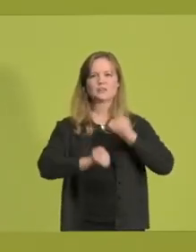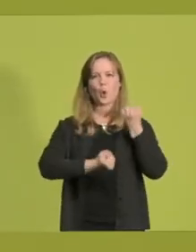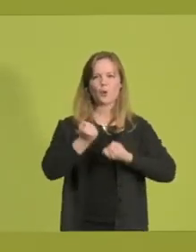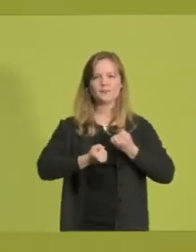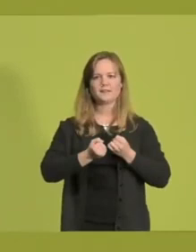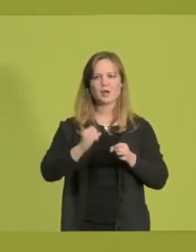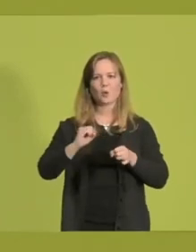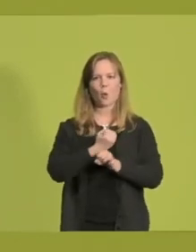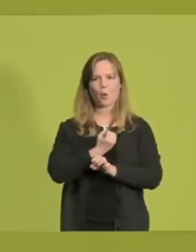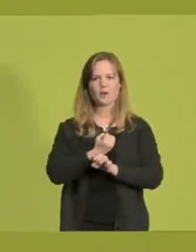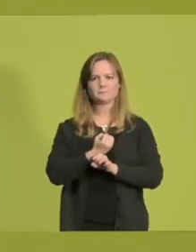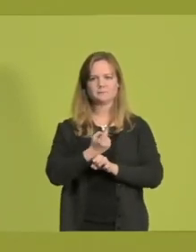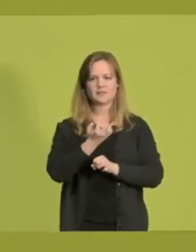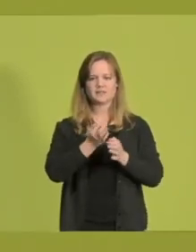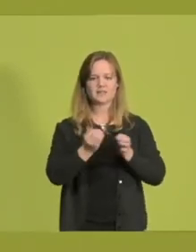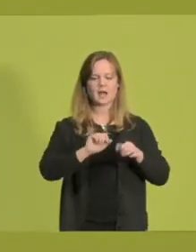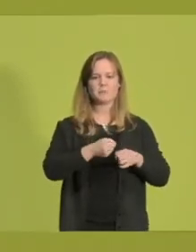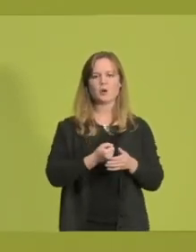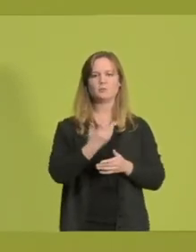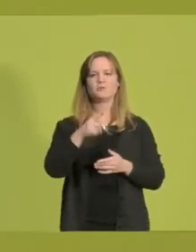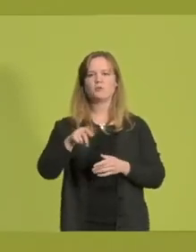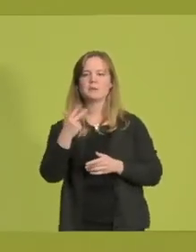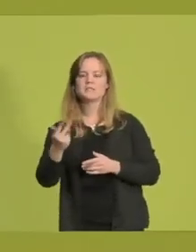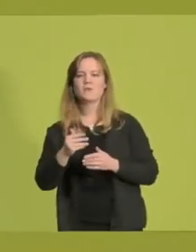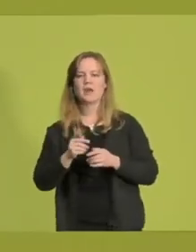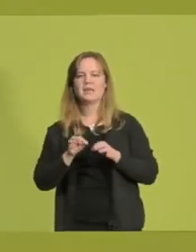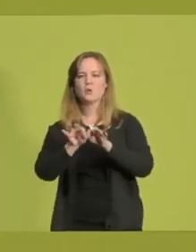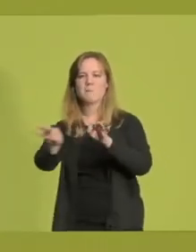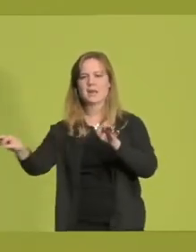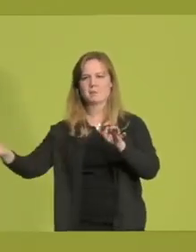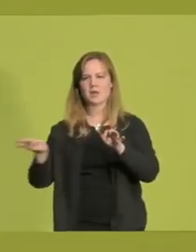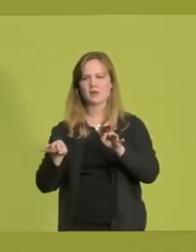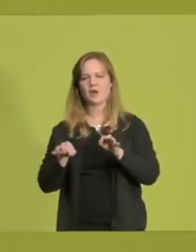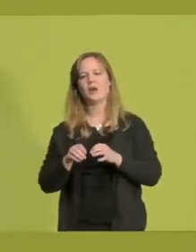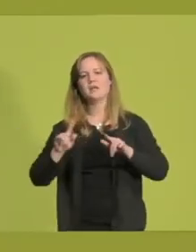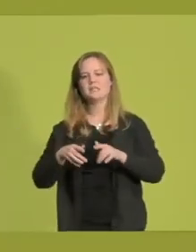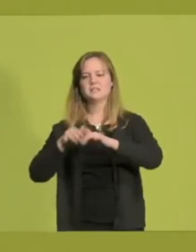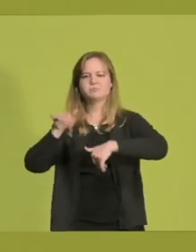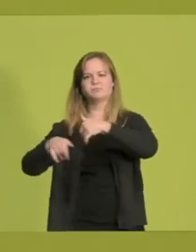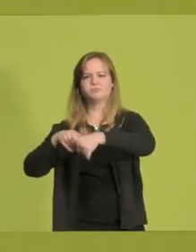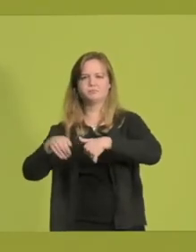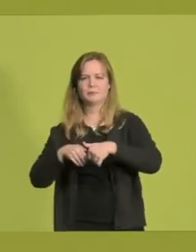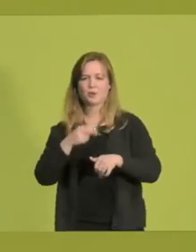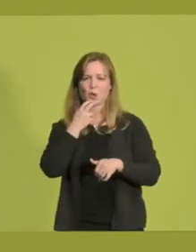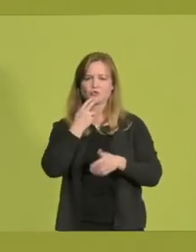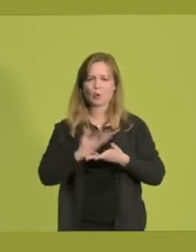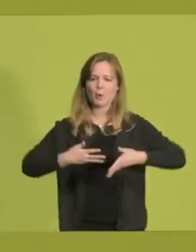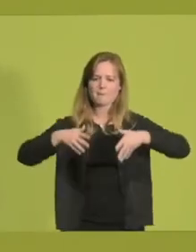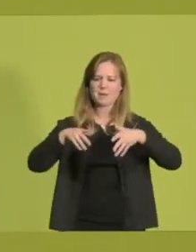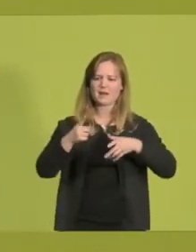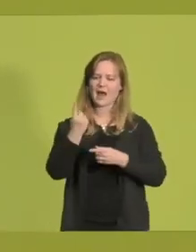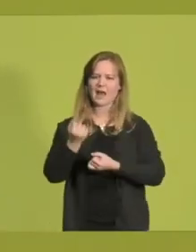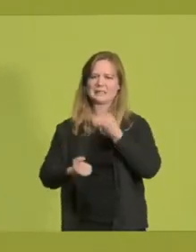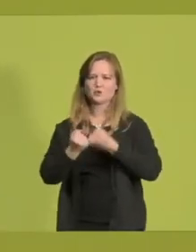Tagebau Hambach müssen 5,2 Kubikmeter Erde, Kies und so weiter weggeschafft werden. Und die Strommenge, die aus dieser eine Tonne